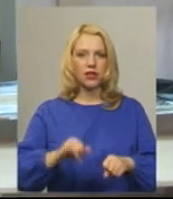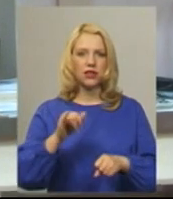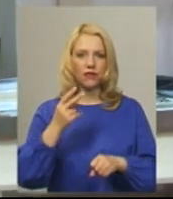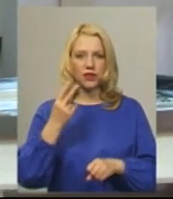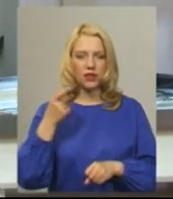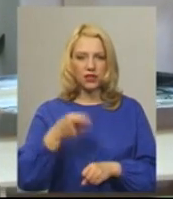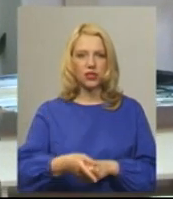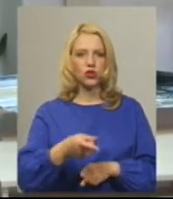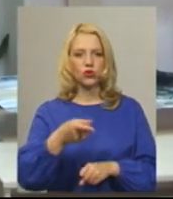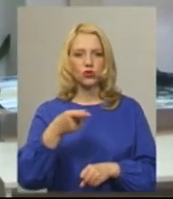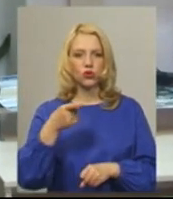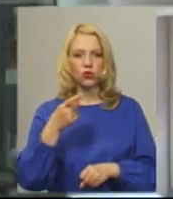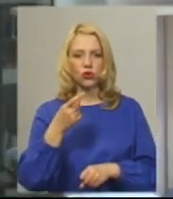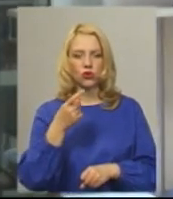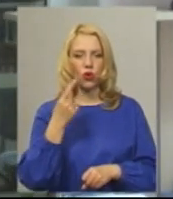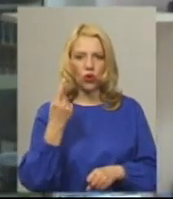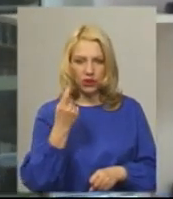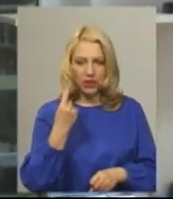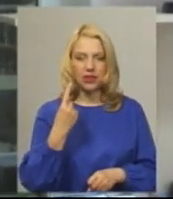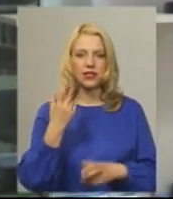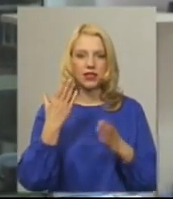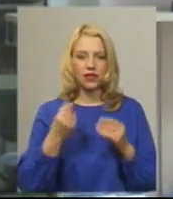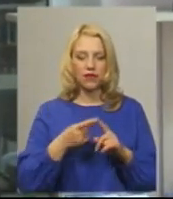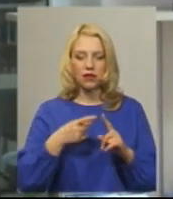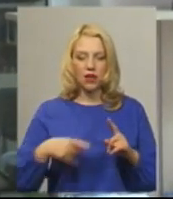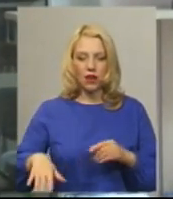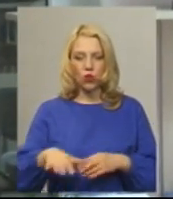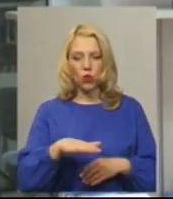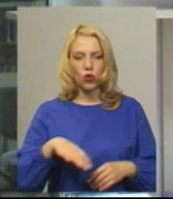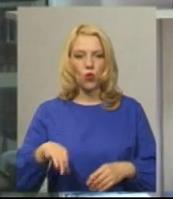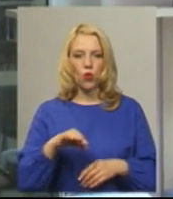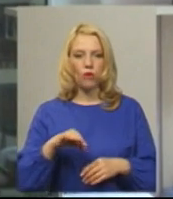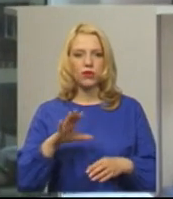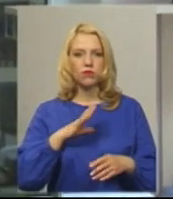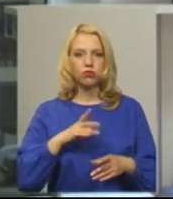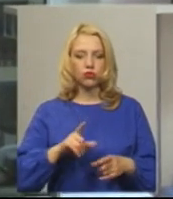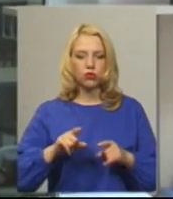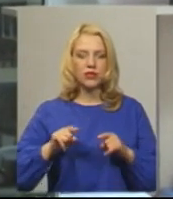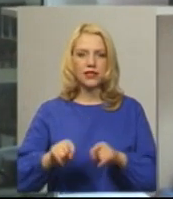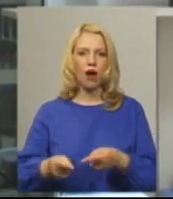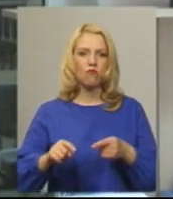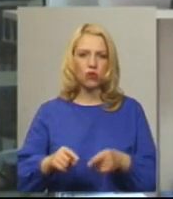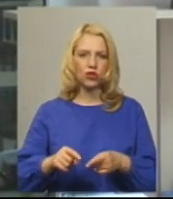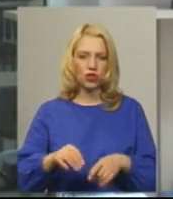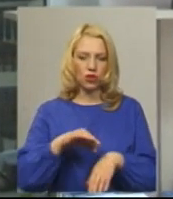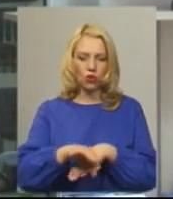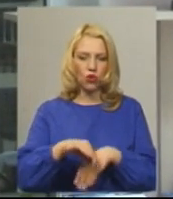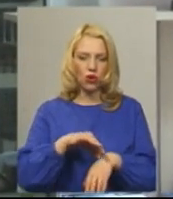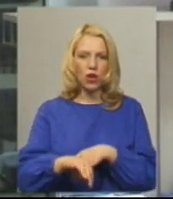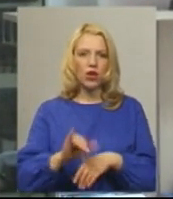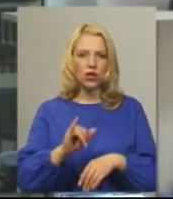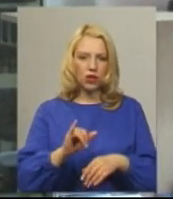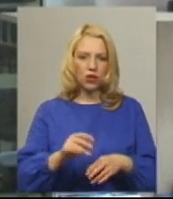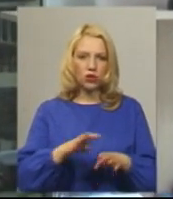1011 днів. На території області було замучено і розстріляно за цей період